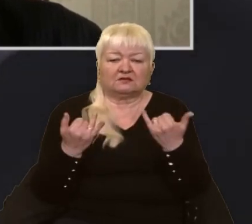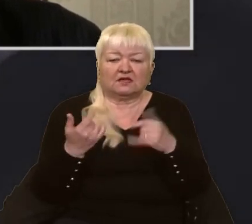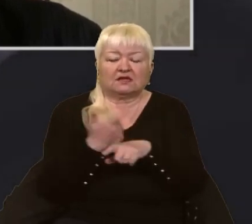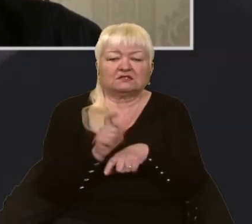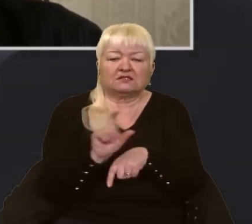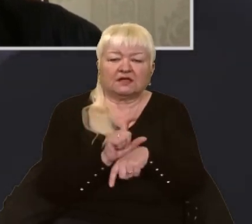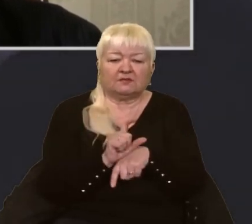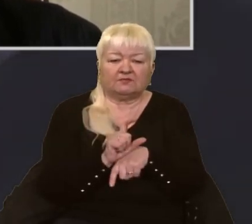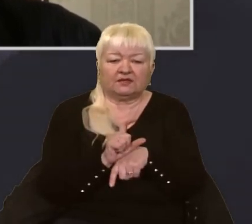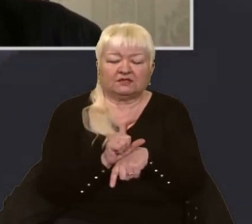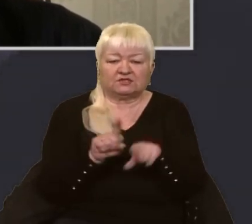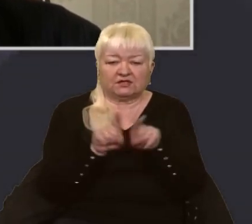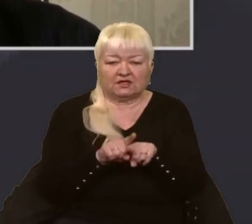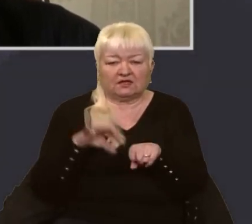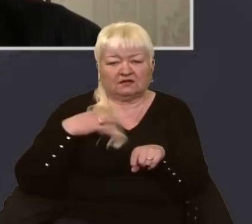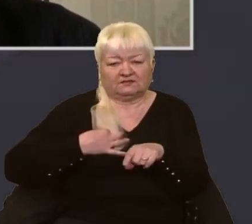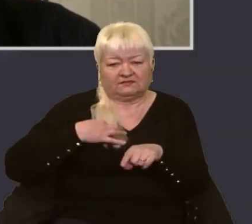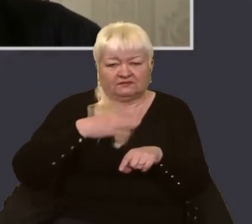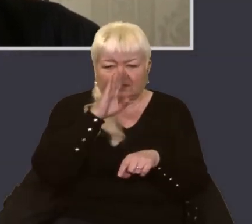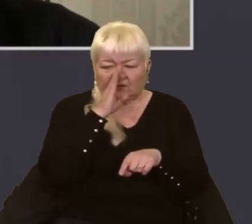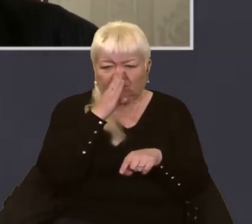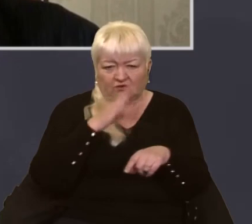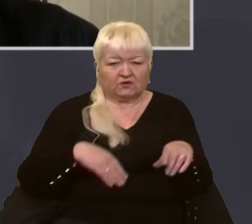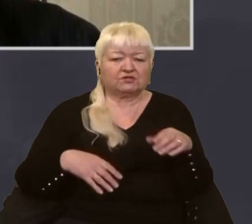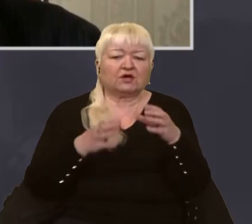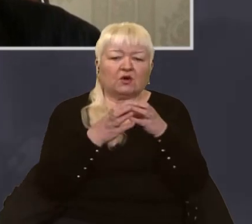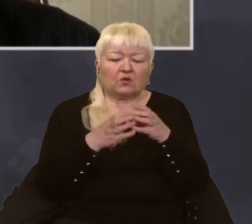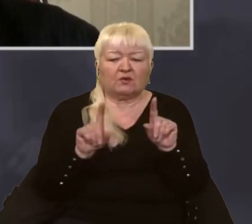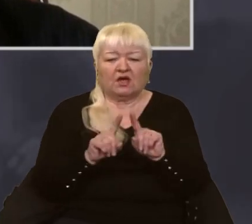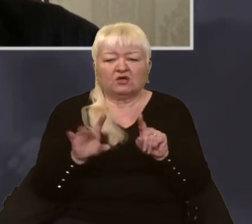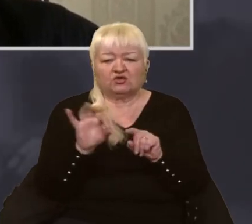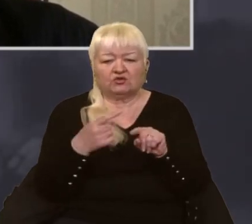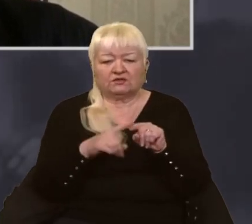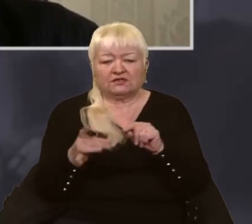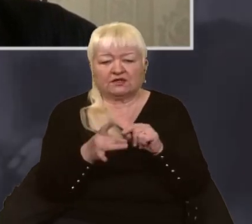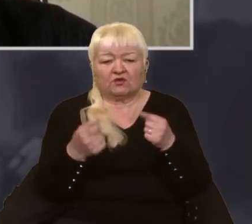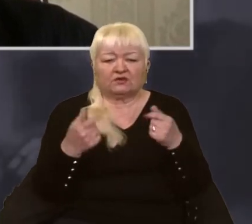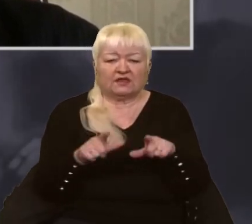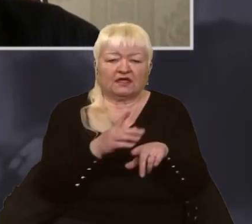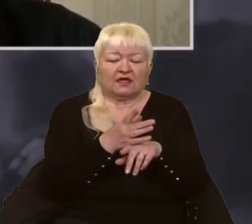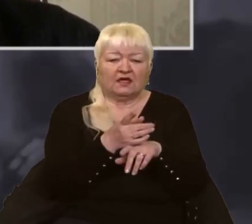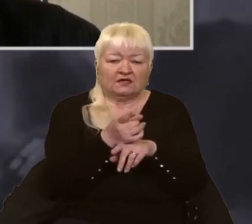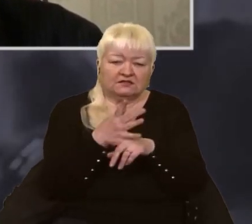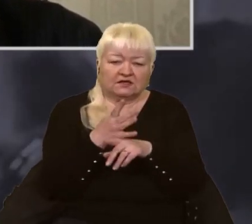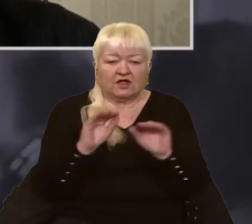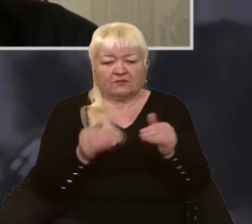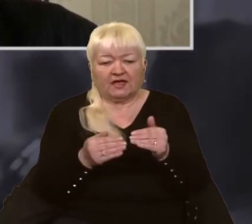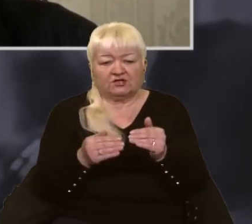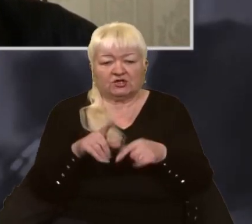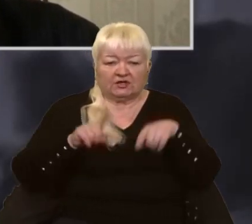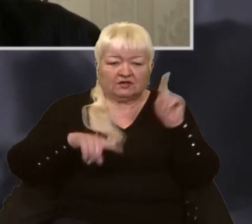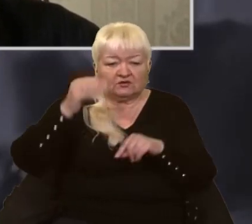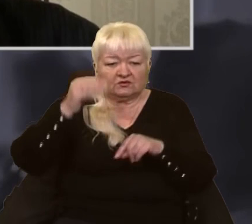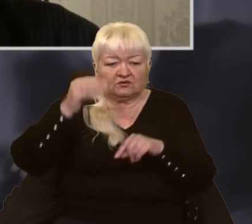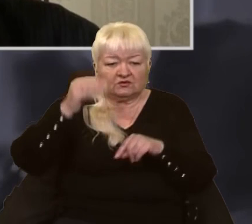диверсійно-розвідувальних груп? І як щодо тих регіонів, де відносно тих, де стріляють менше? Бо іноді складається ілюзія, що